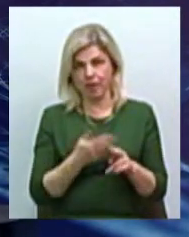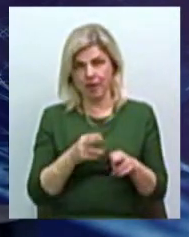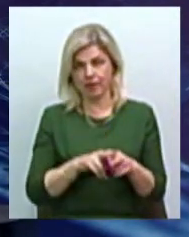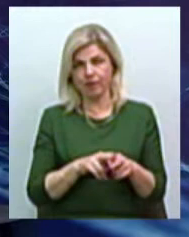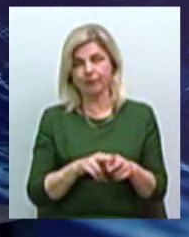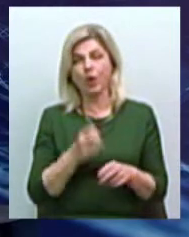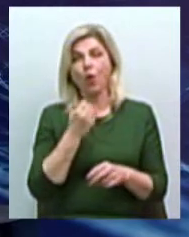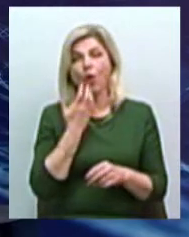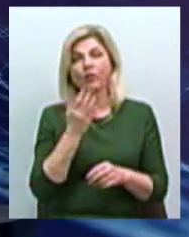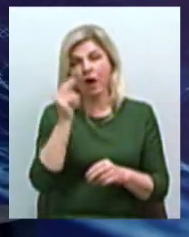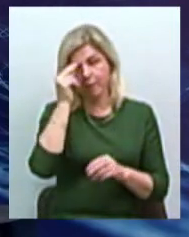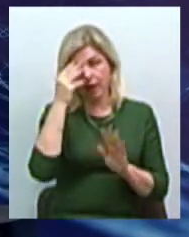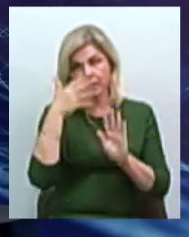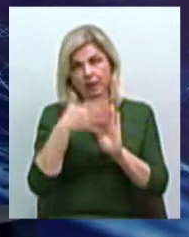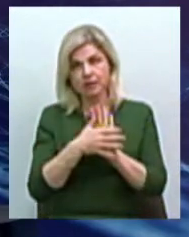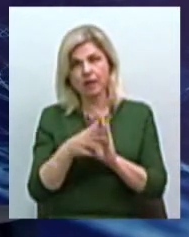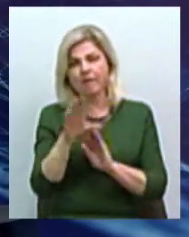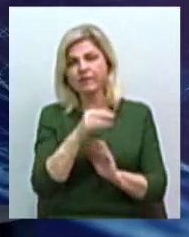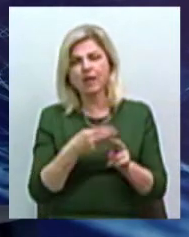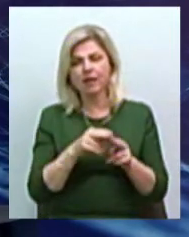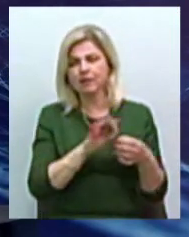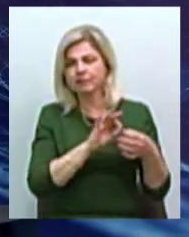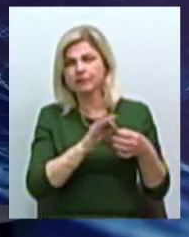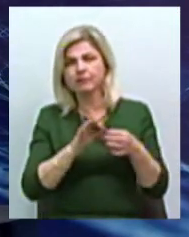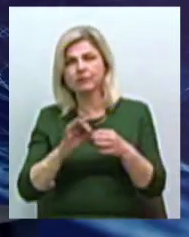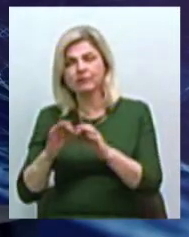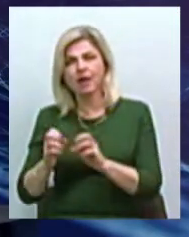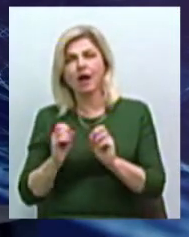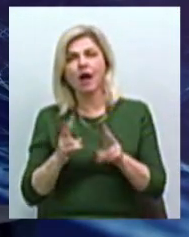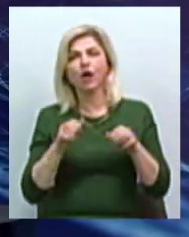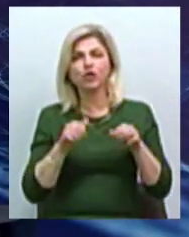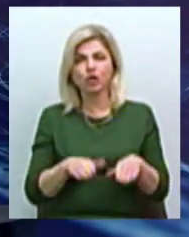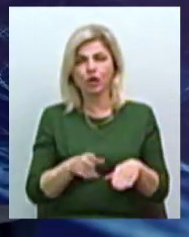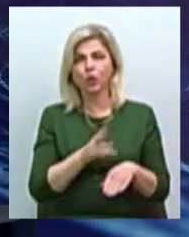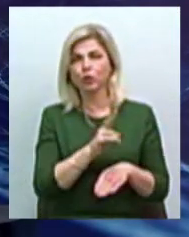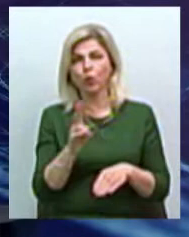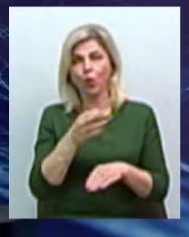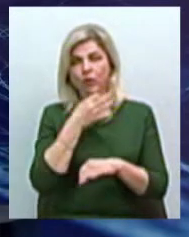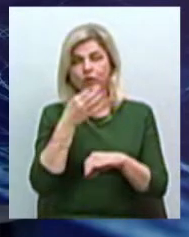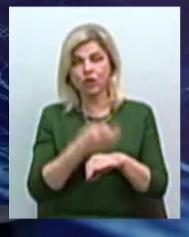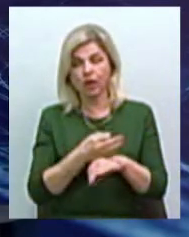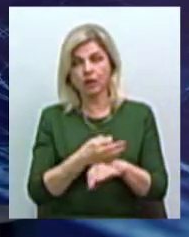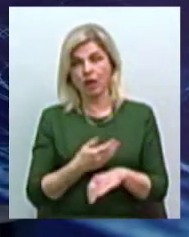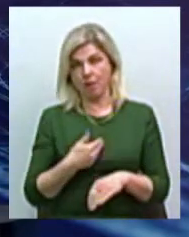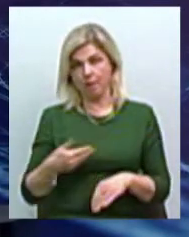весь механізм по сій цепочці, як вона приймається рішення, хто отвечає, ми увидели, що